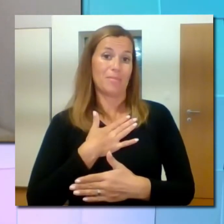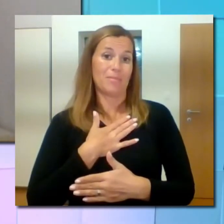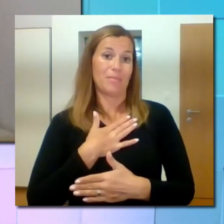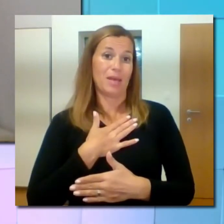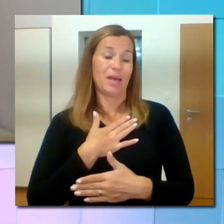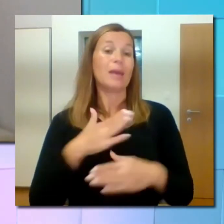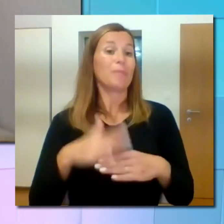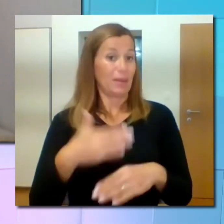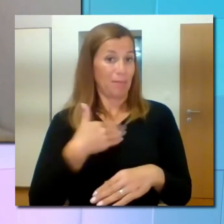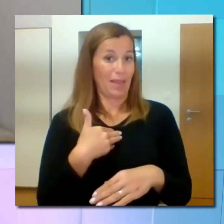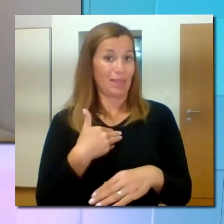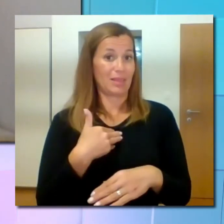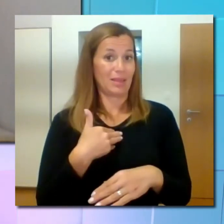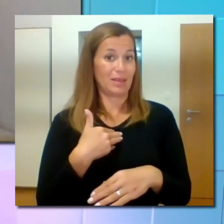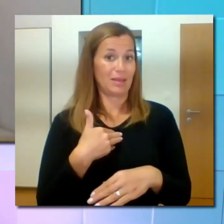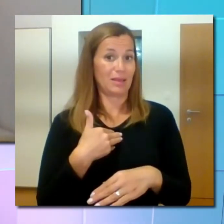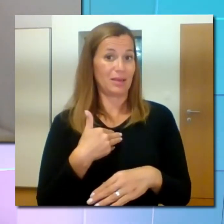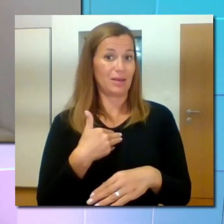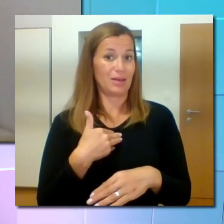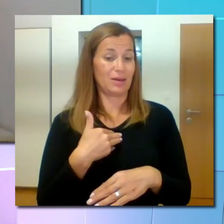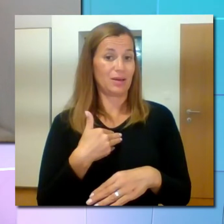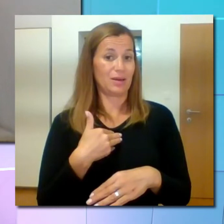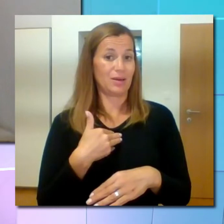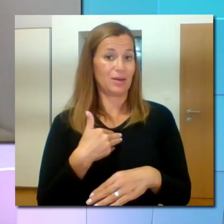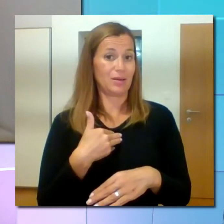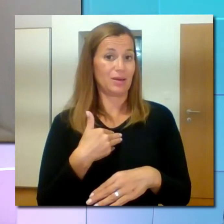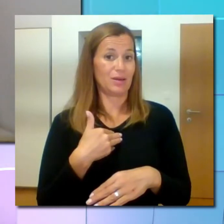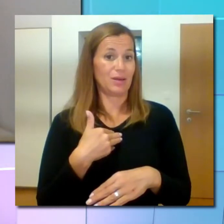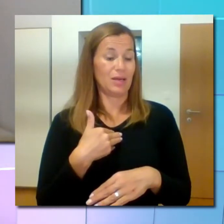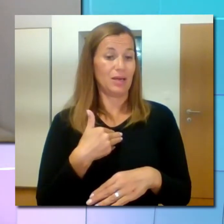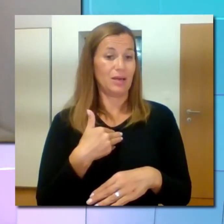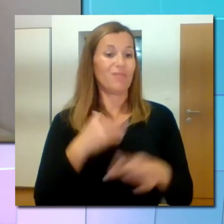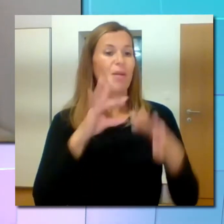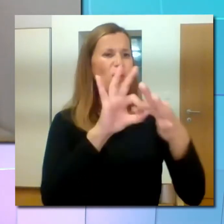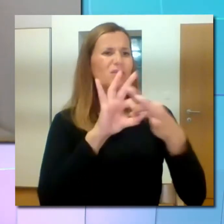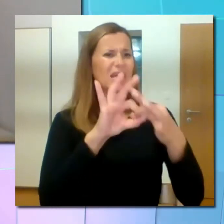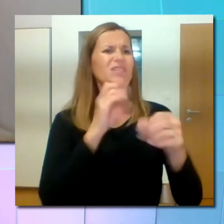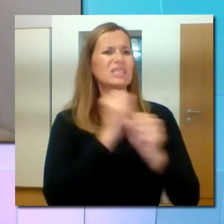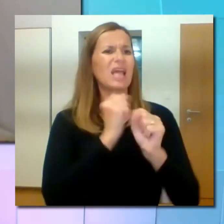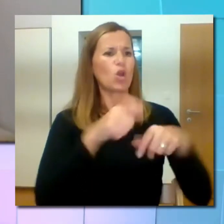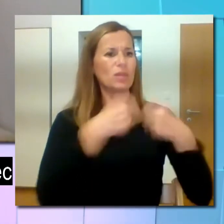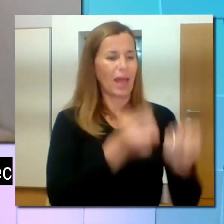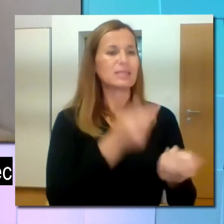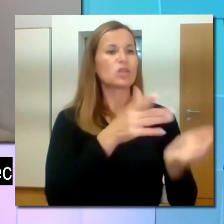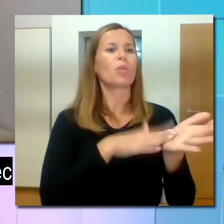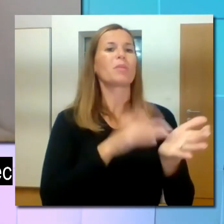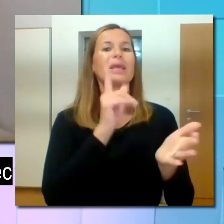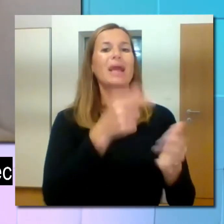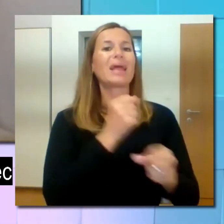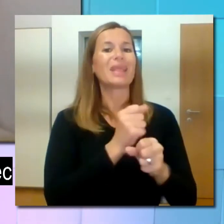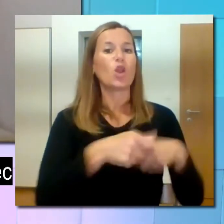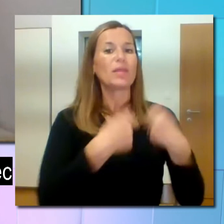Zame, pri meni v kontekstu z delodajalcem, se pravi, kaj